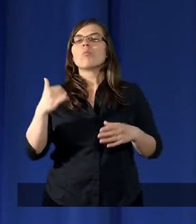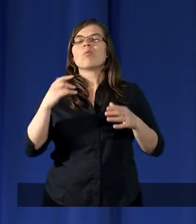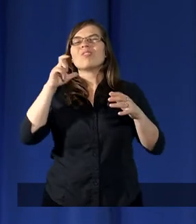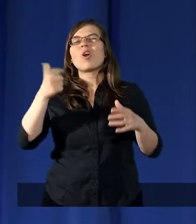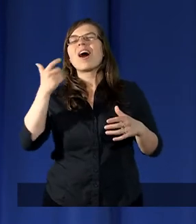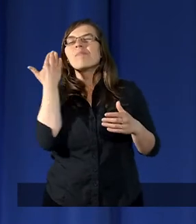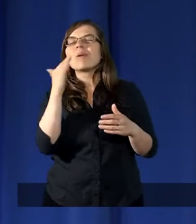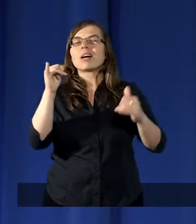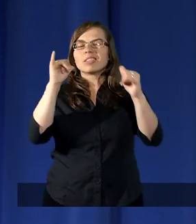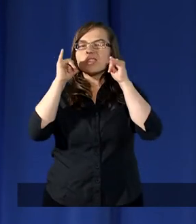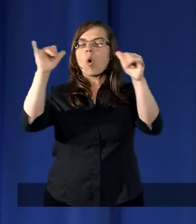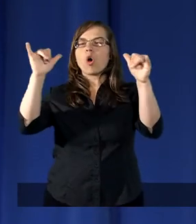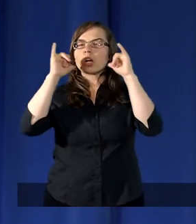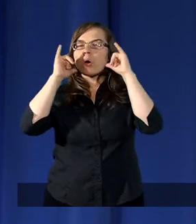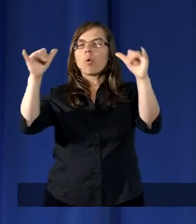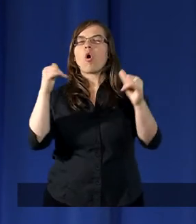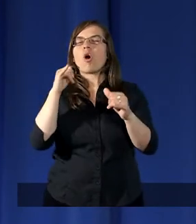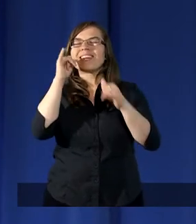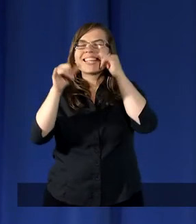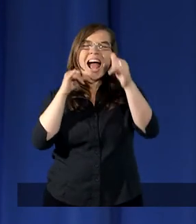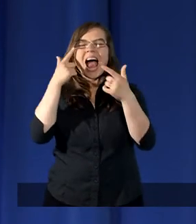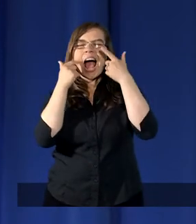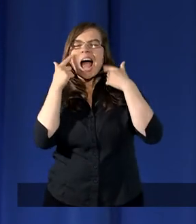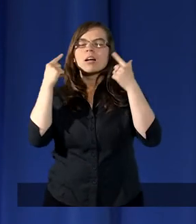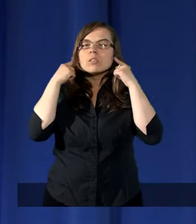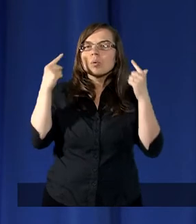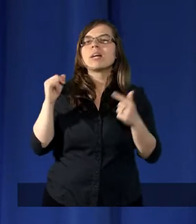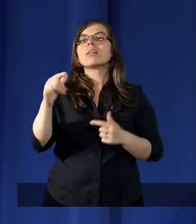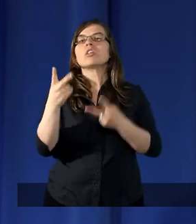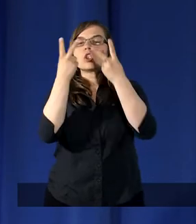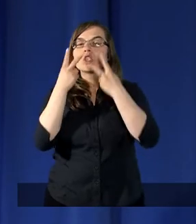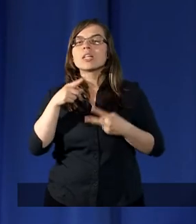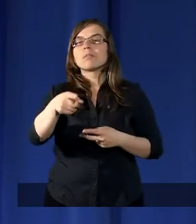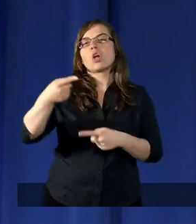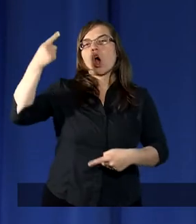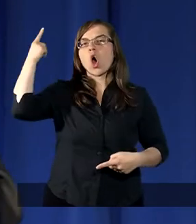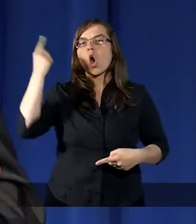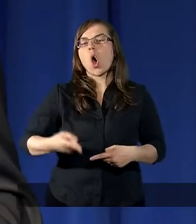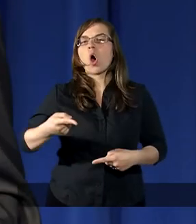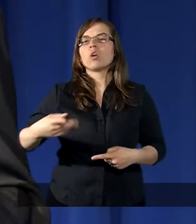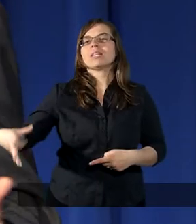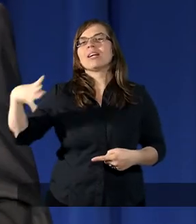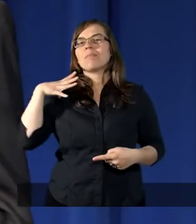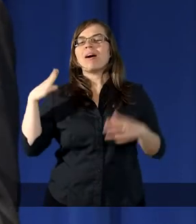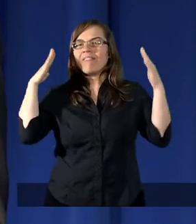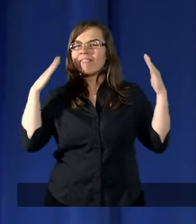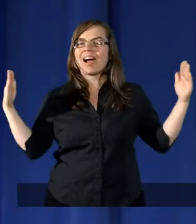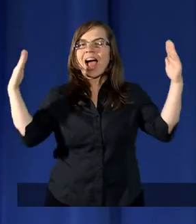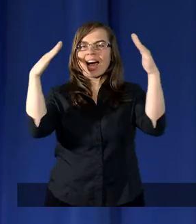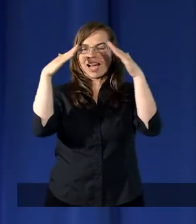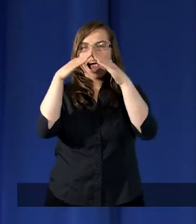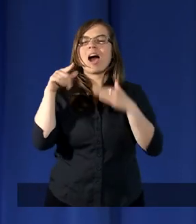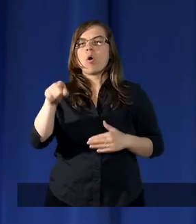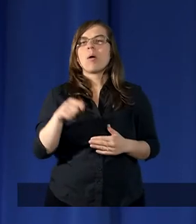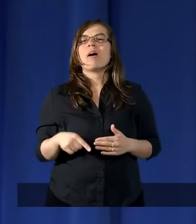i czytamy, że rozkaz faraona był,